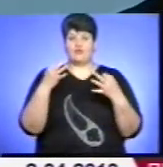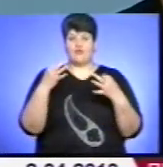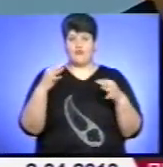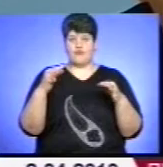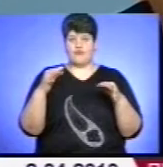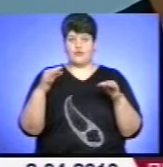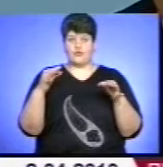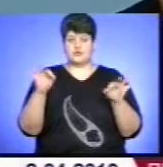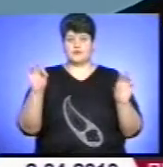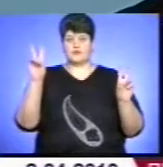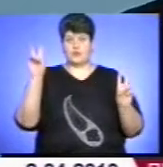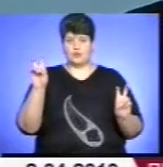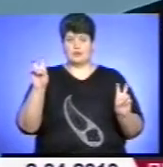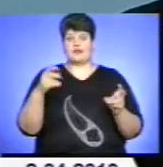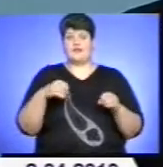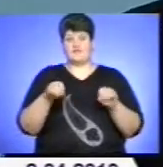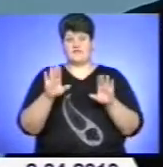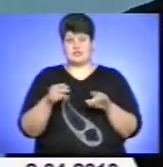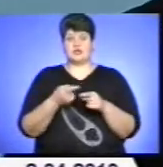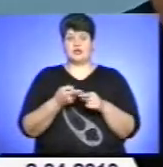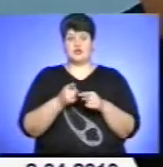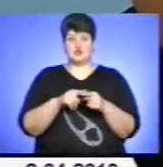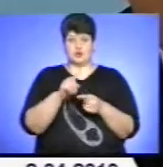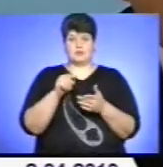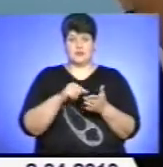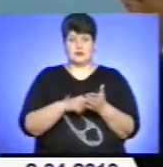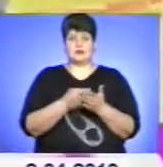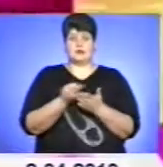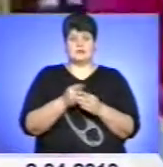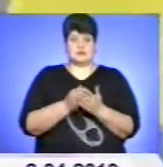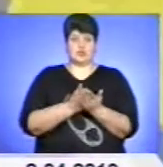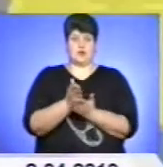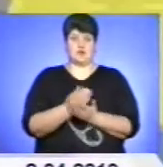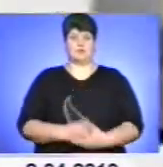об'єднання «Свобода» на вирішення цього питання саме таким шляхом.